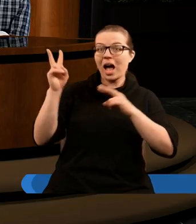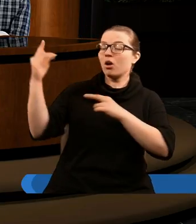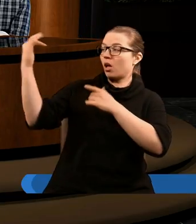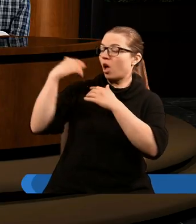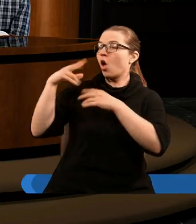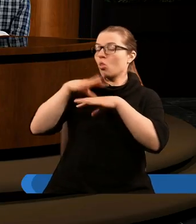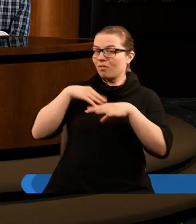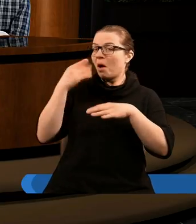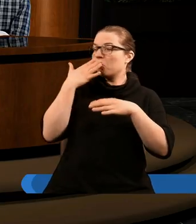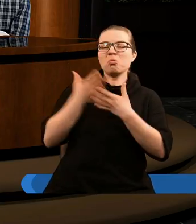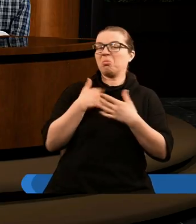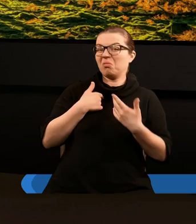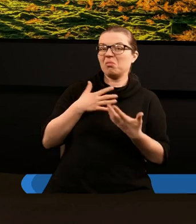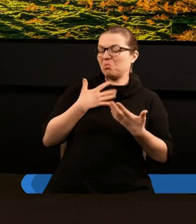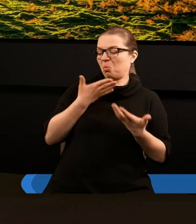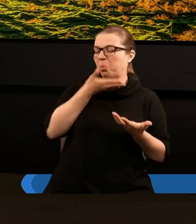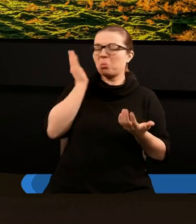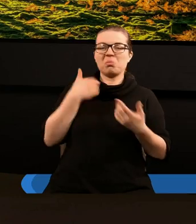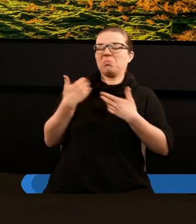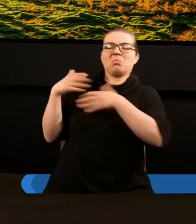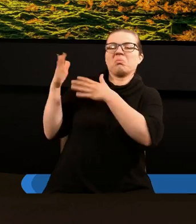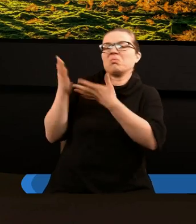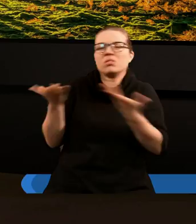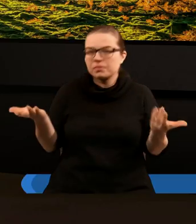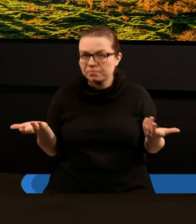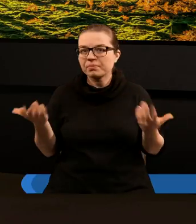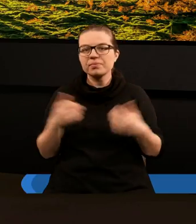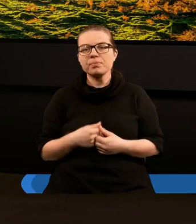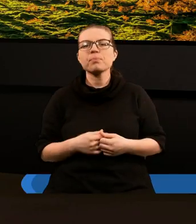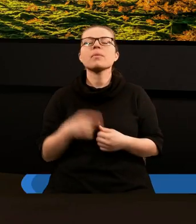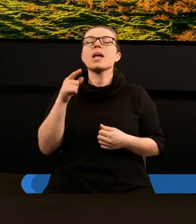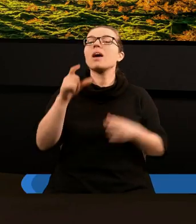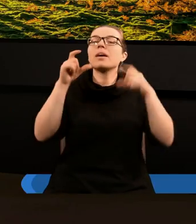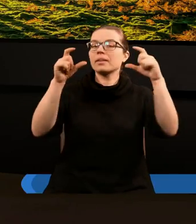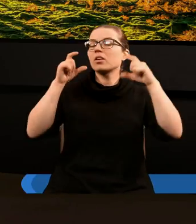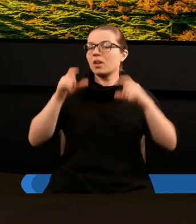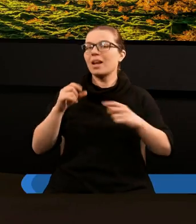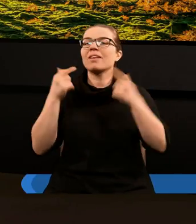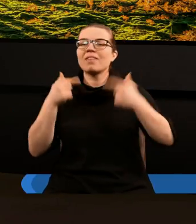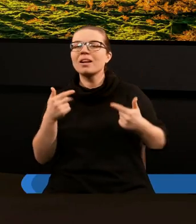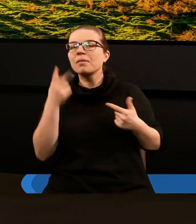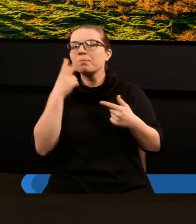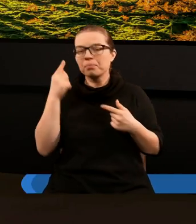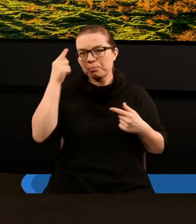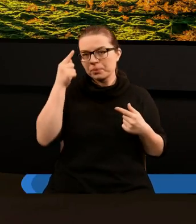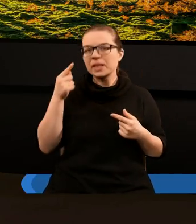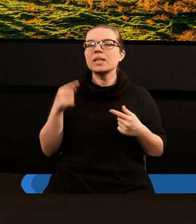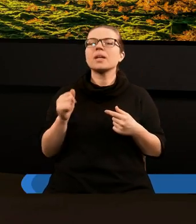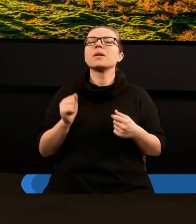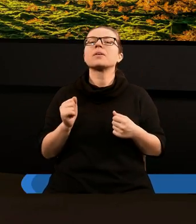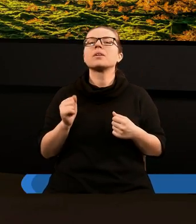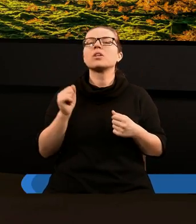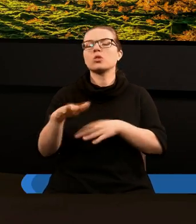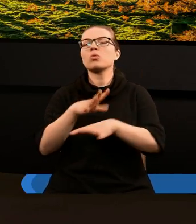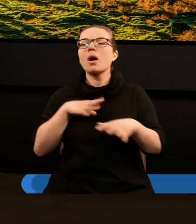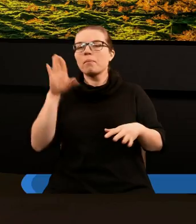to, co do niego mówi Duch Święty. Kiedy patrzymy sobie na kontekst tego wersetu odnośnie zasmucenia